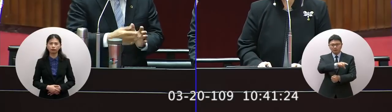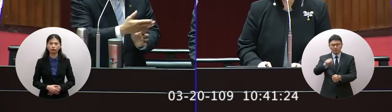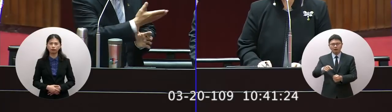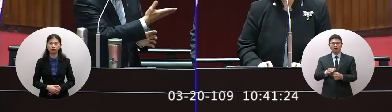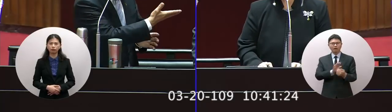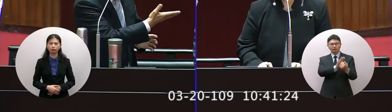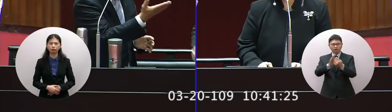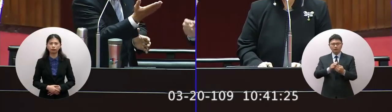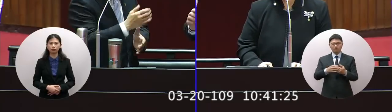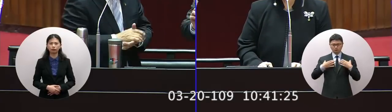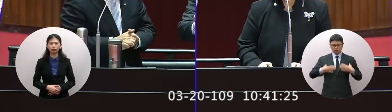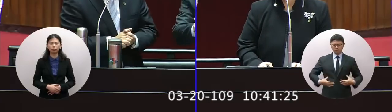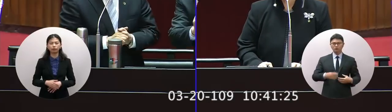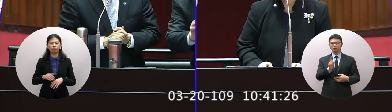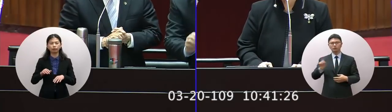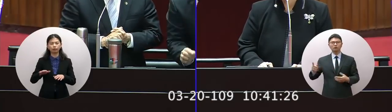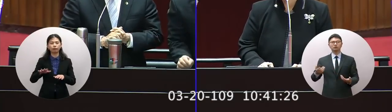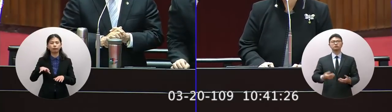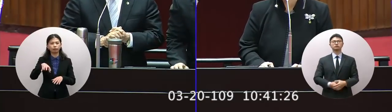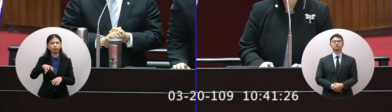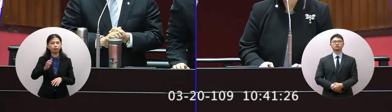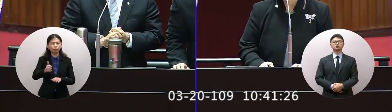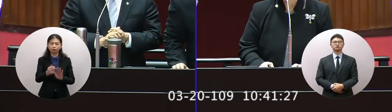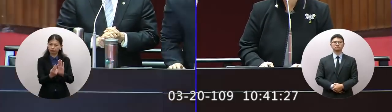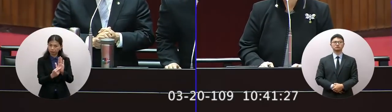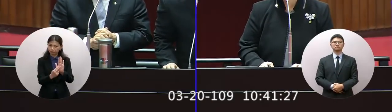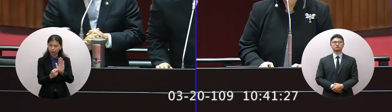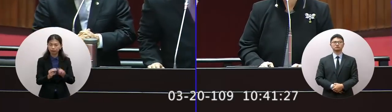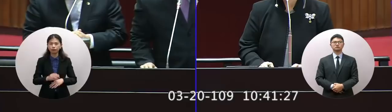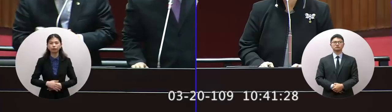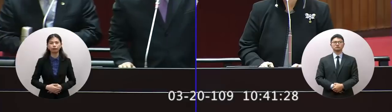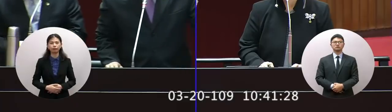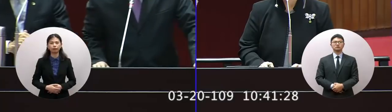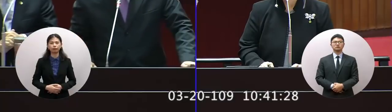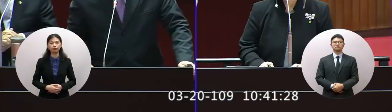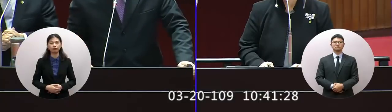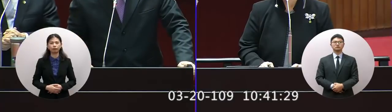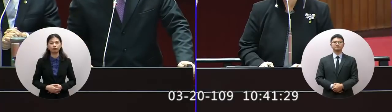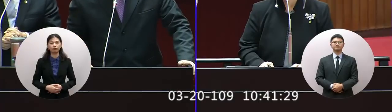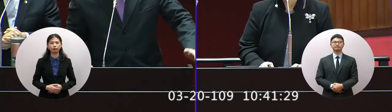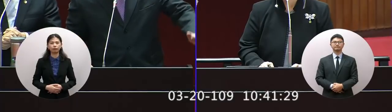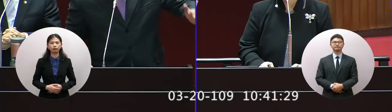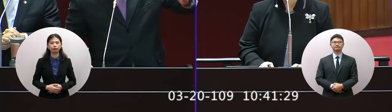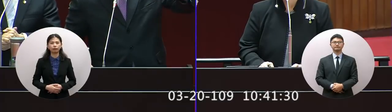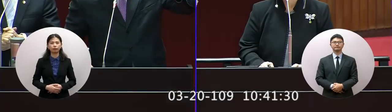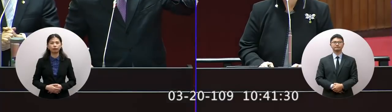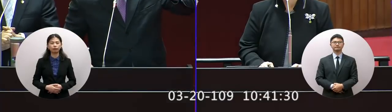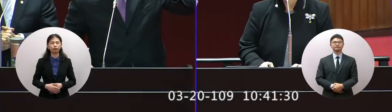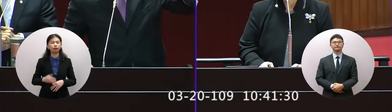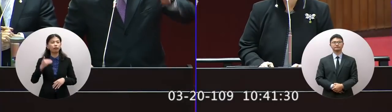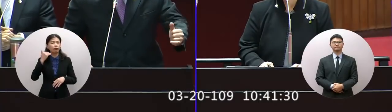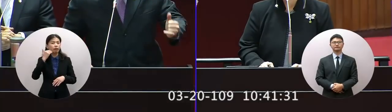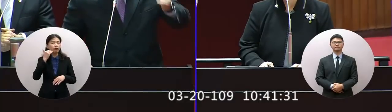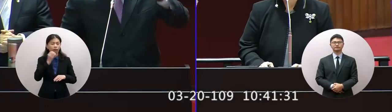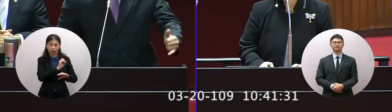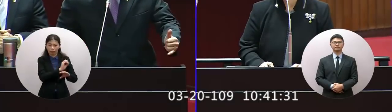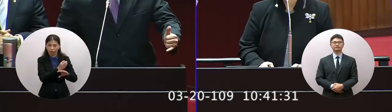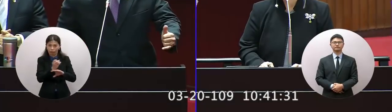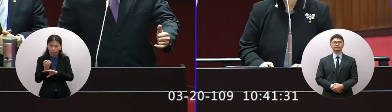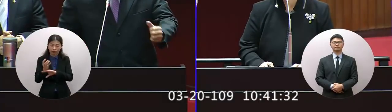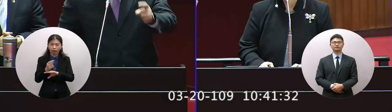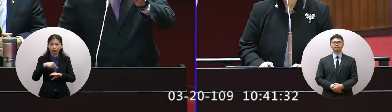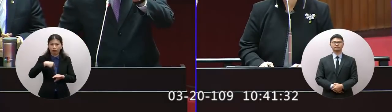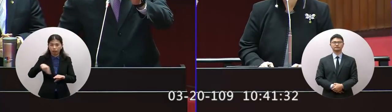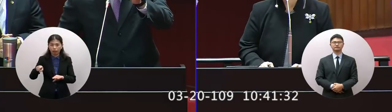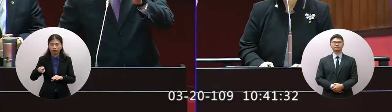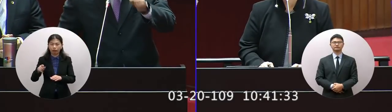品我請部長郭委員報告其實現在蕭鳳接著說要去